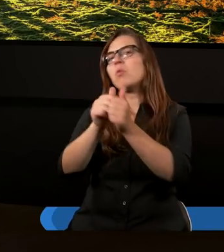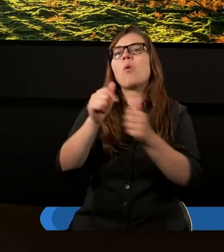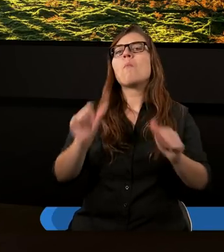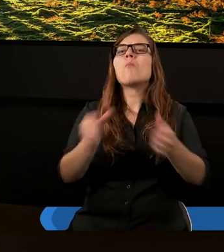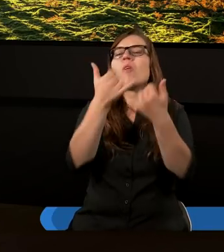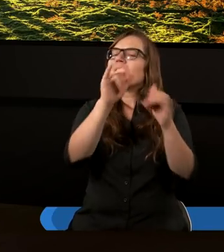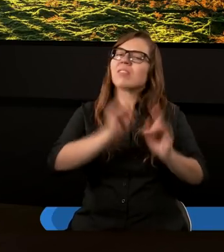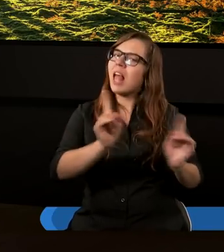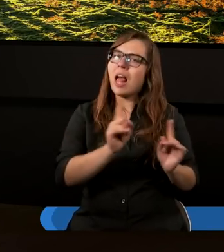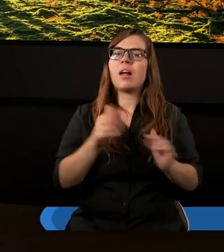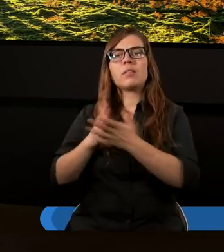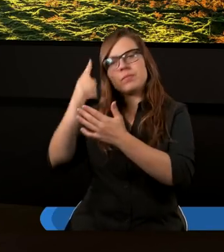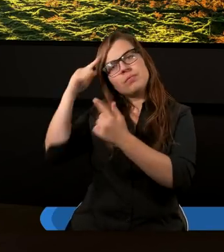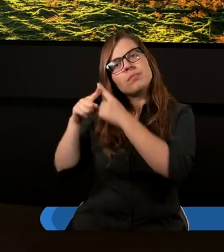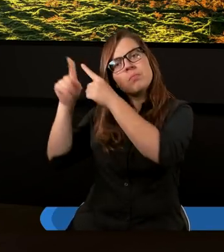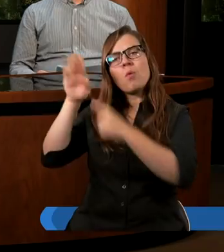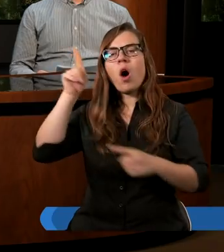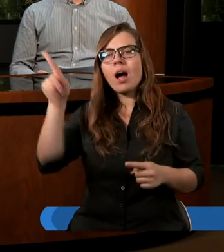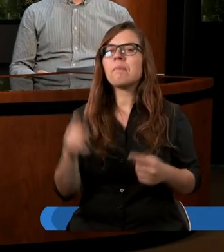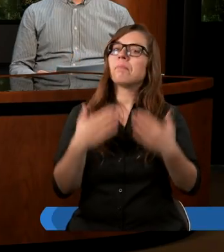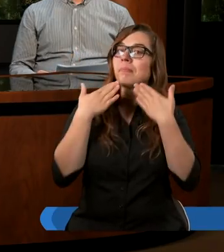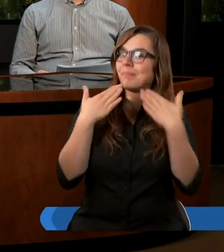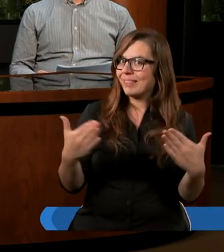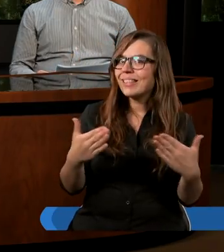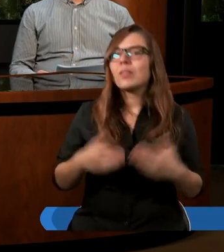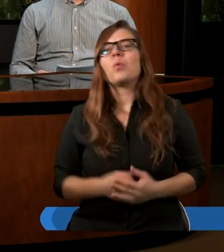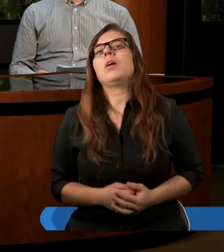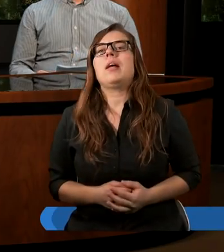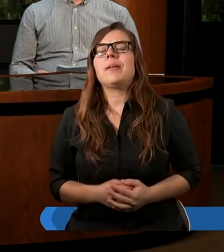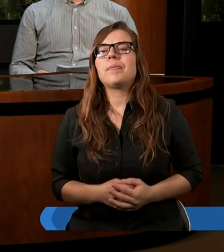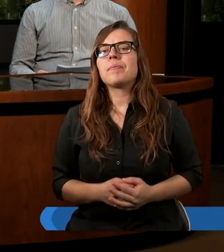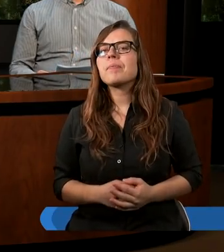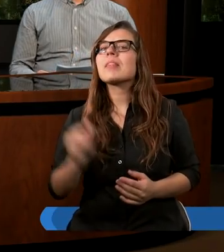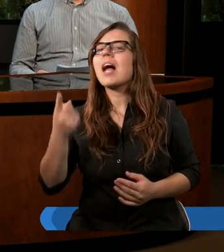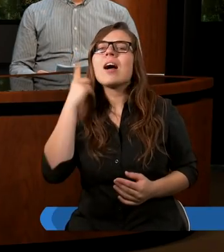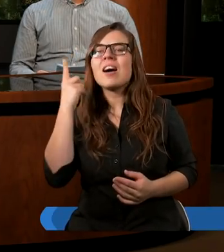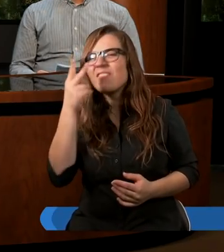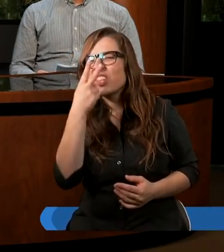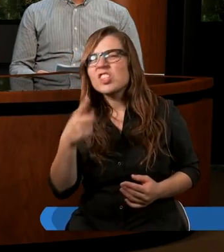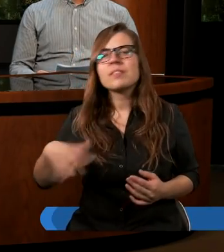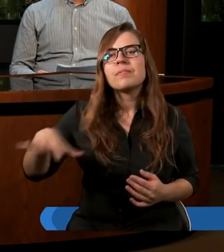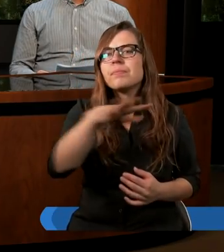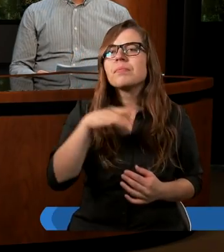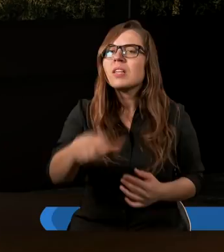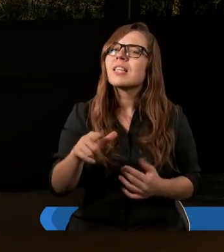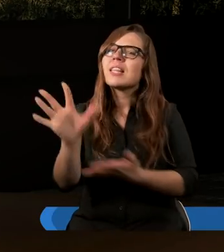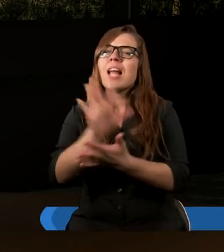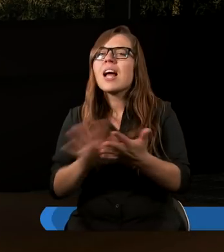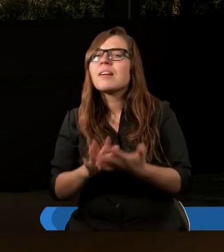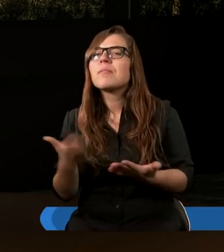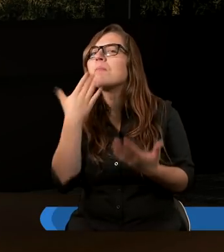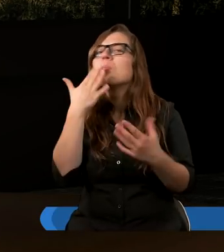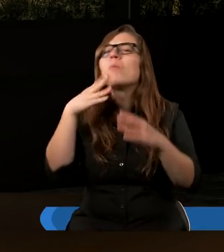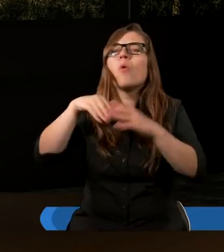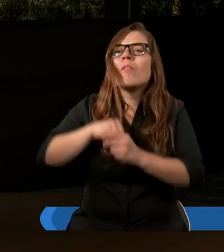Bogami i im służyć. Dziękuję bardzo. Jak my widzimy, w jaki sposób ten tekst